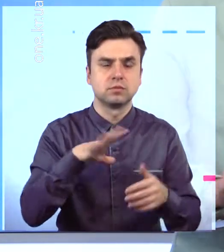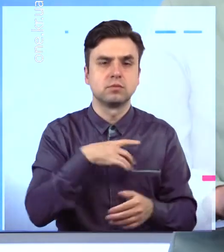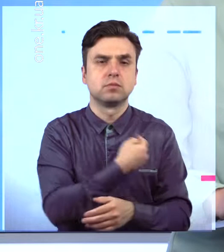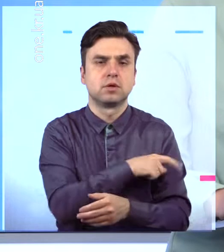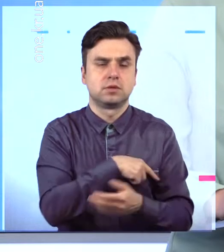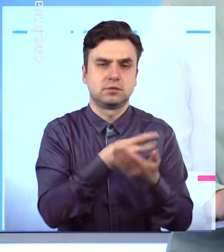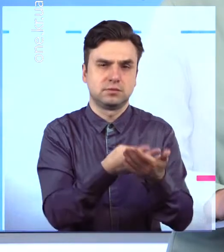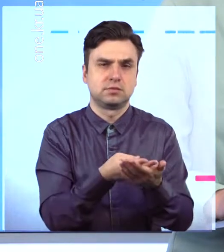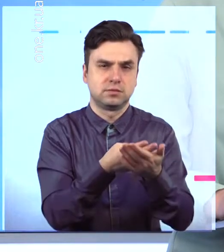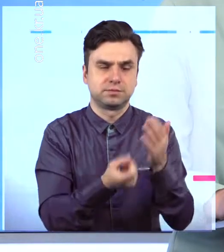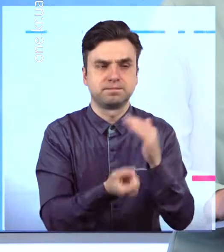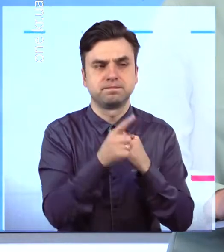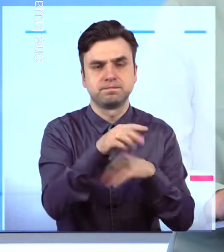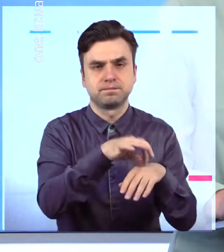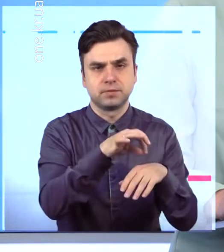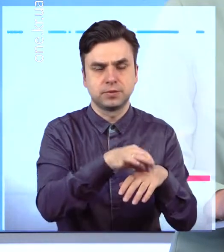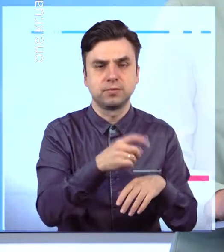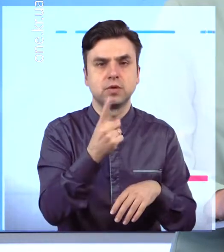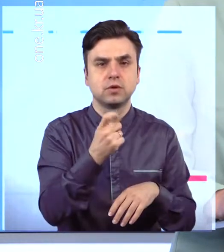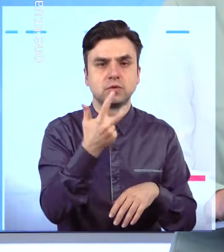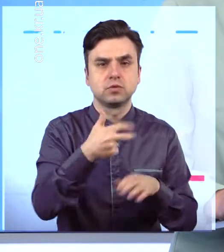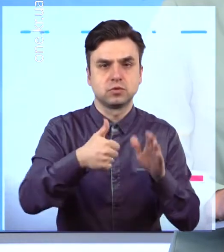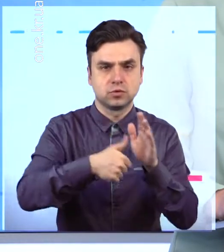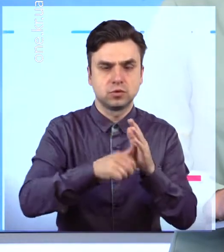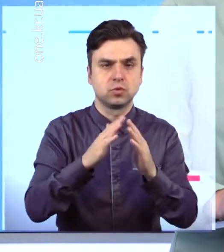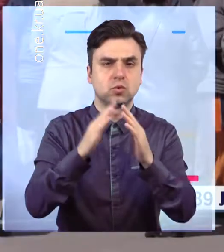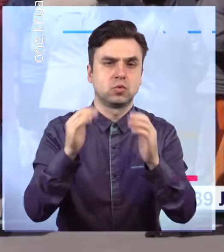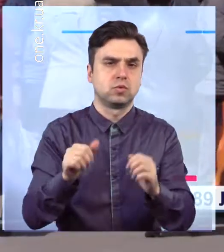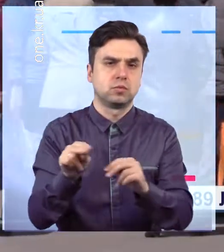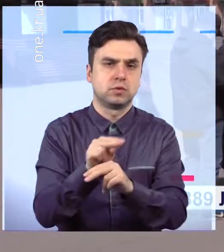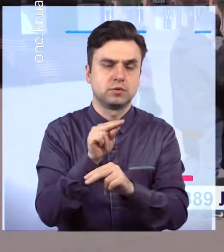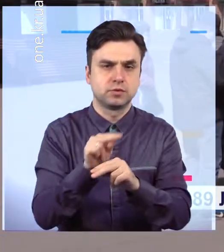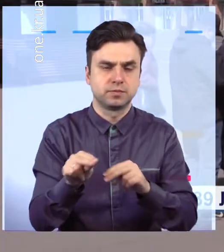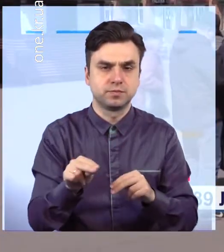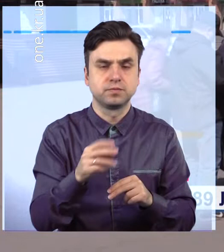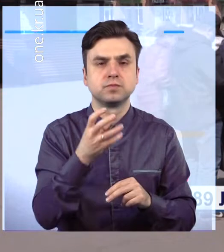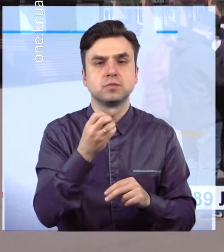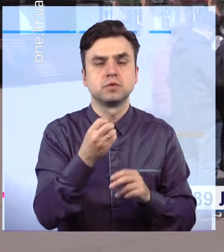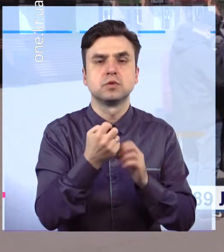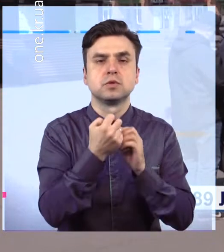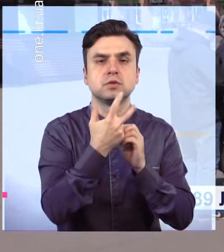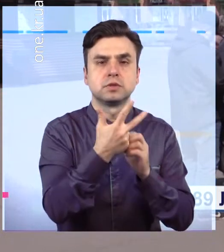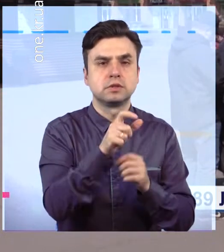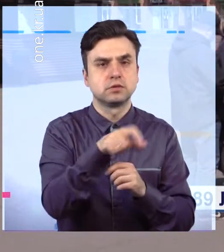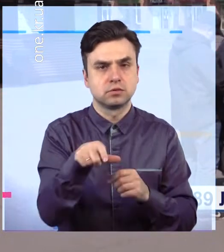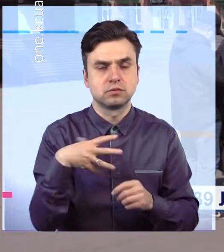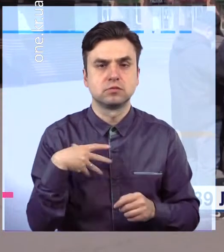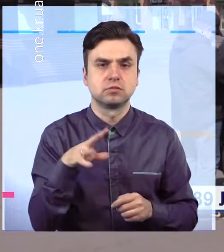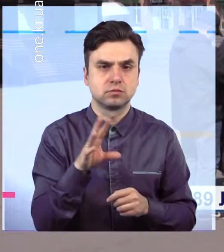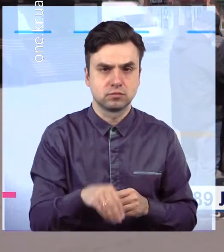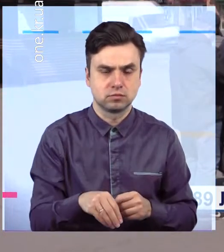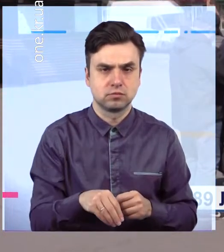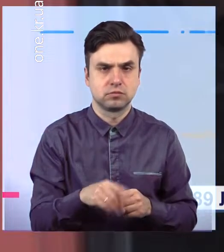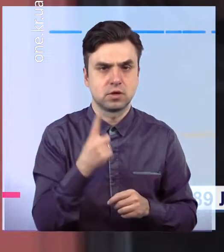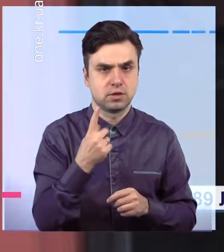перебували на стаціонарі, ще 136 лікуються амбулаторно. Також за минулу добу зафіксованої 13 летальних